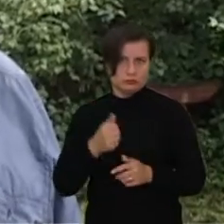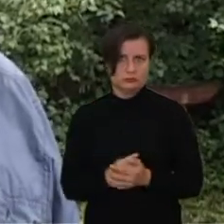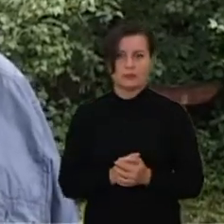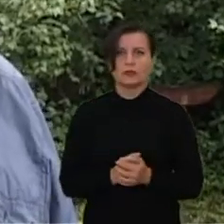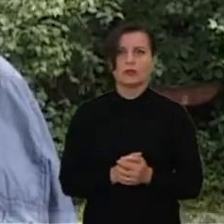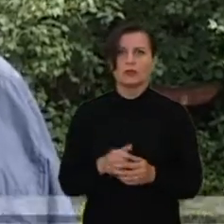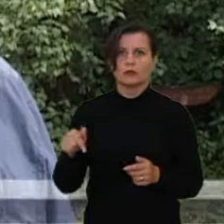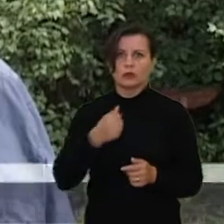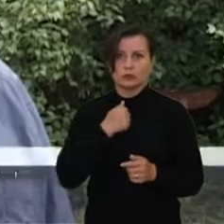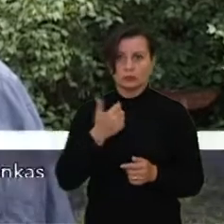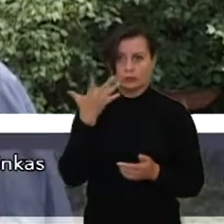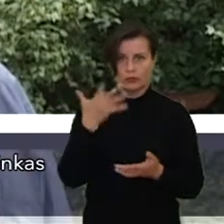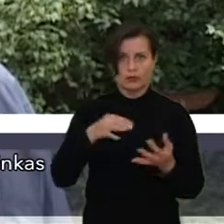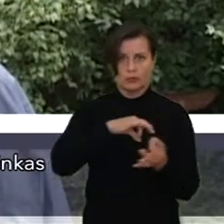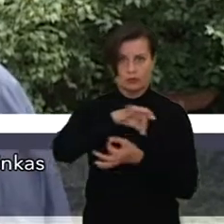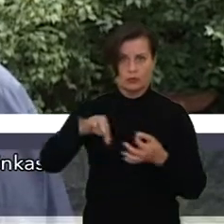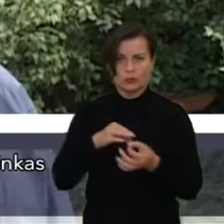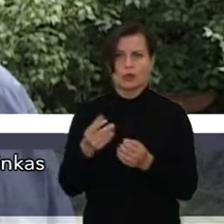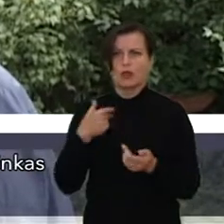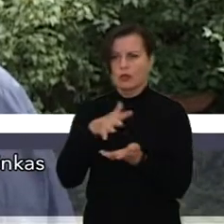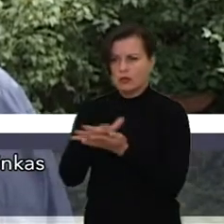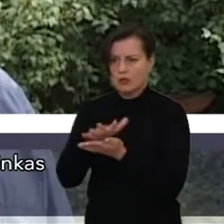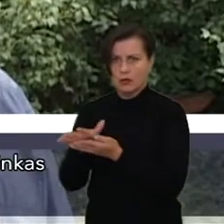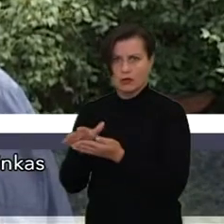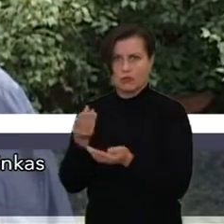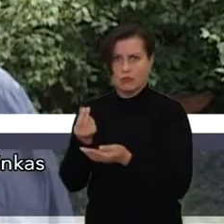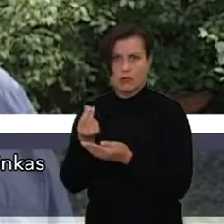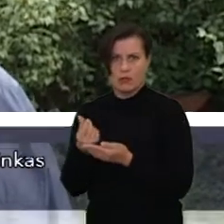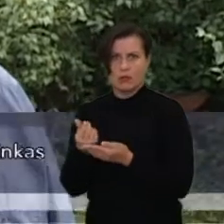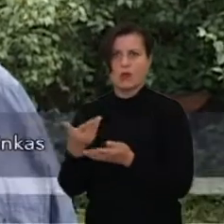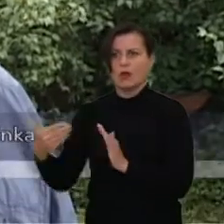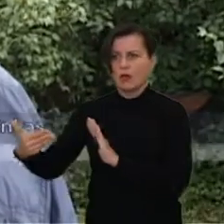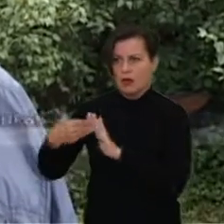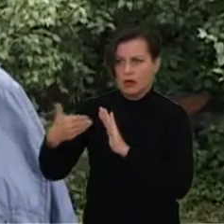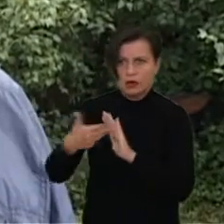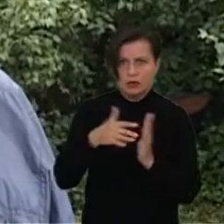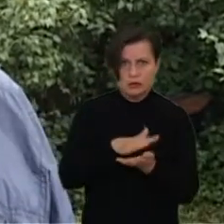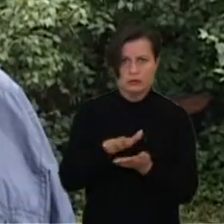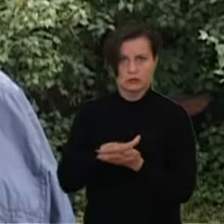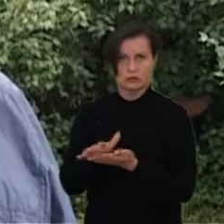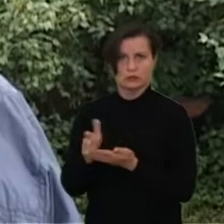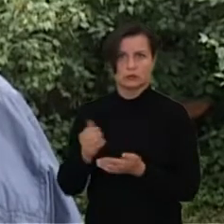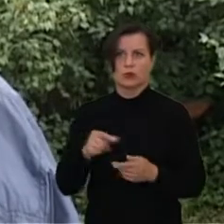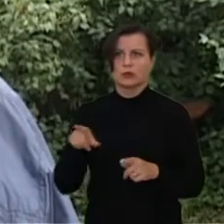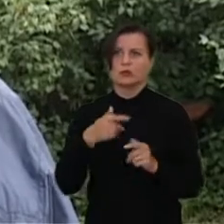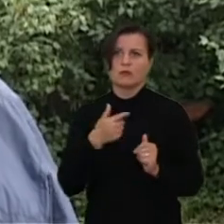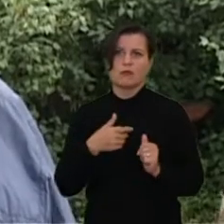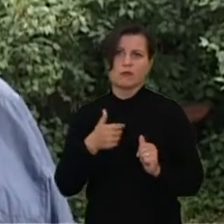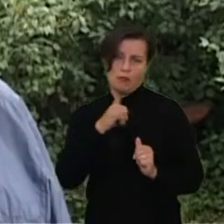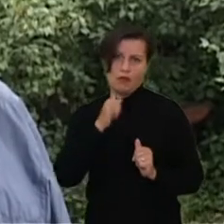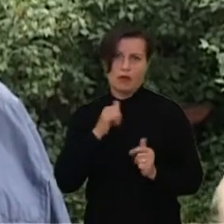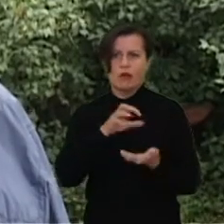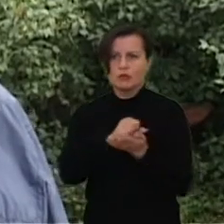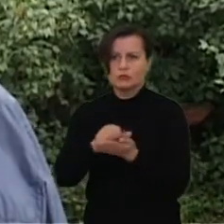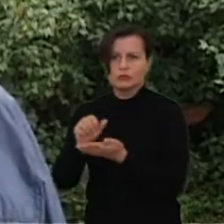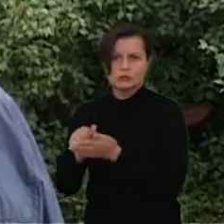penkis projektus, ieškomės lėšų, ieškomės remėjų ir bandom padaryti, nu, kaip pasakyti, užimtumą